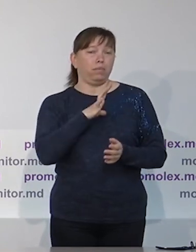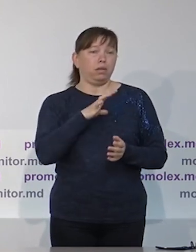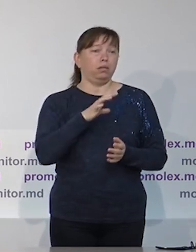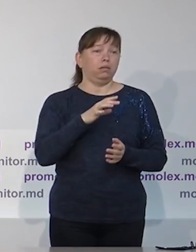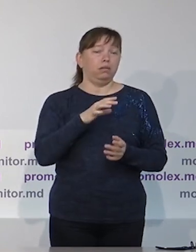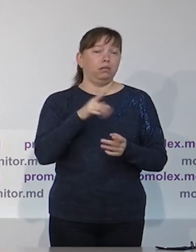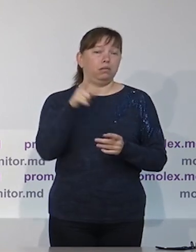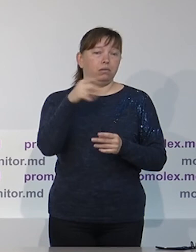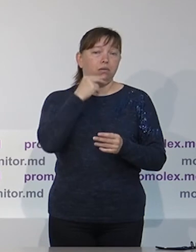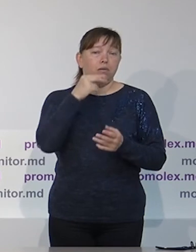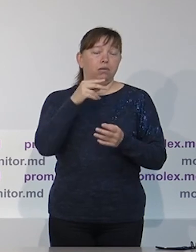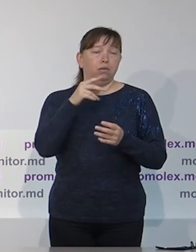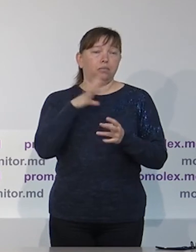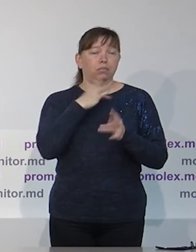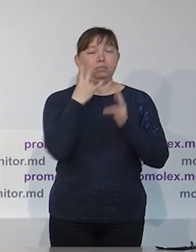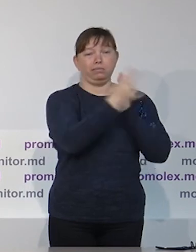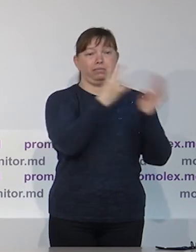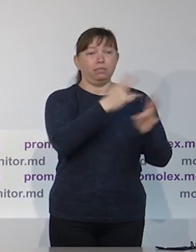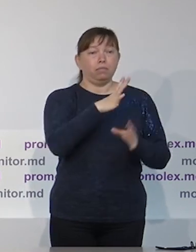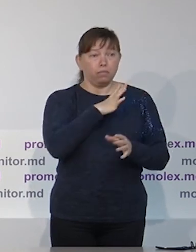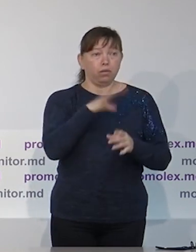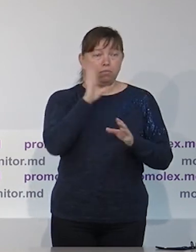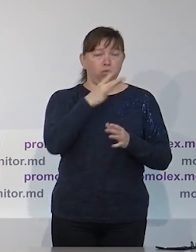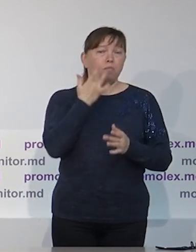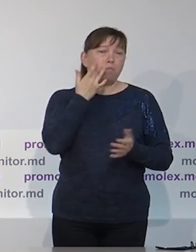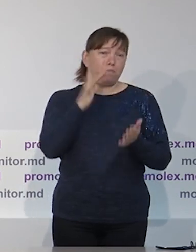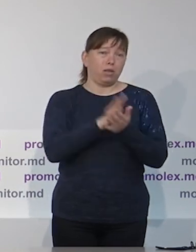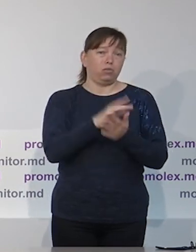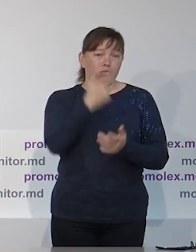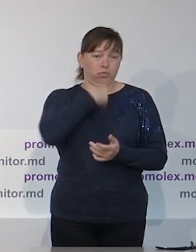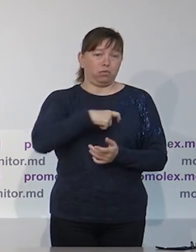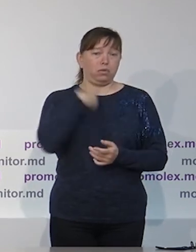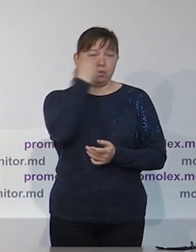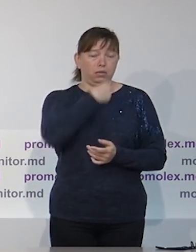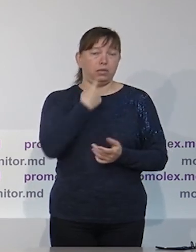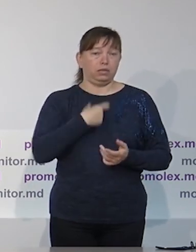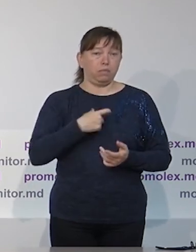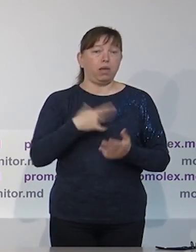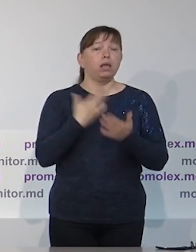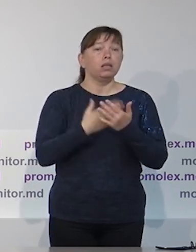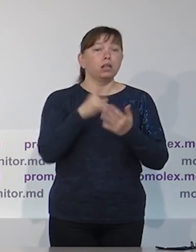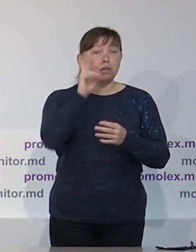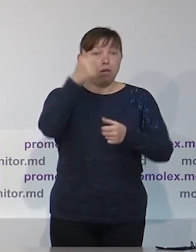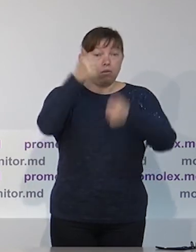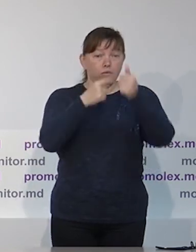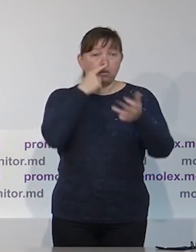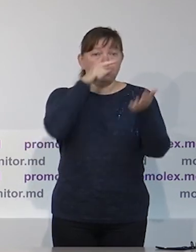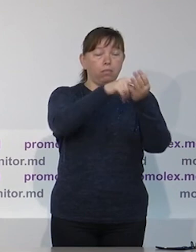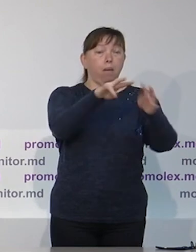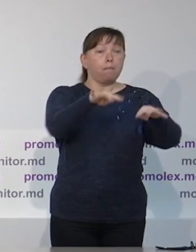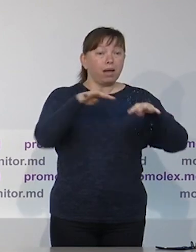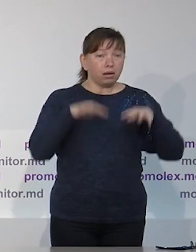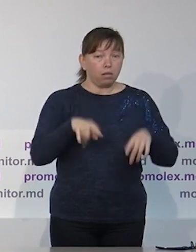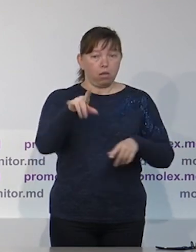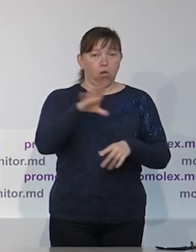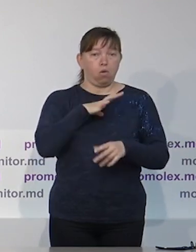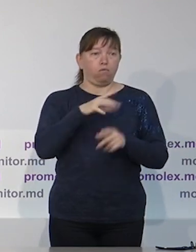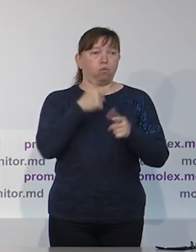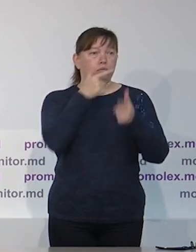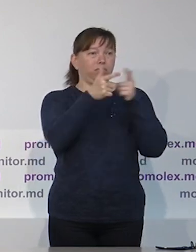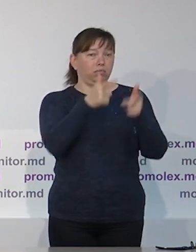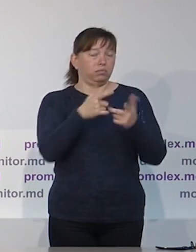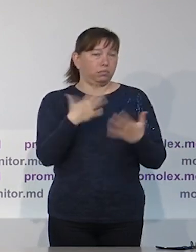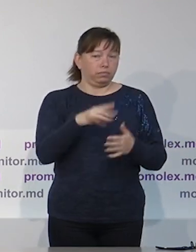чтобы избегали языка ненависти, дискриминационного языка, потому что в конечном